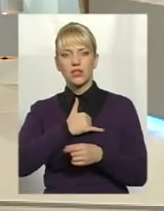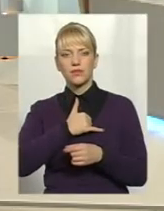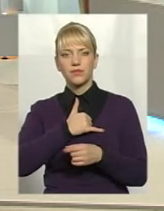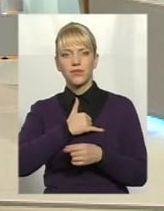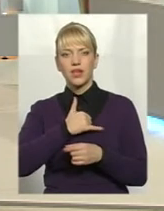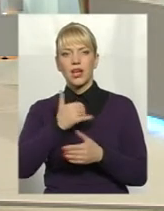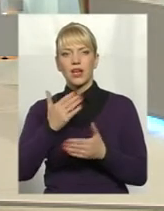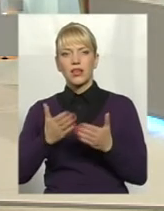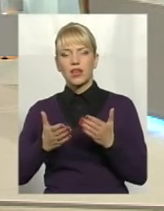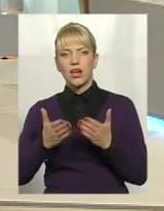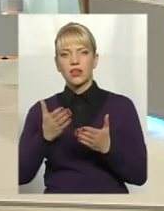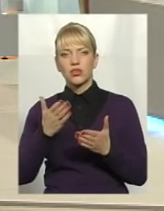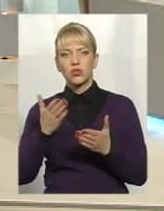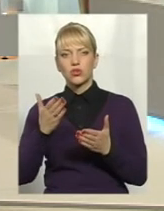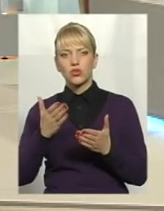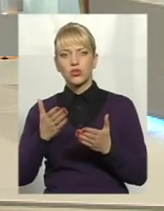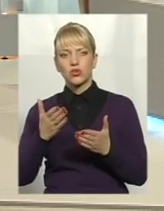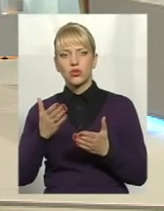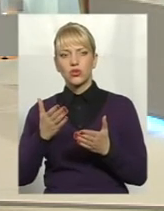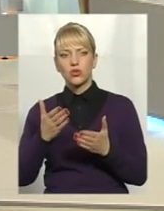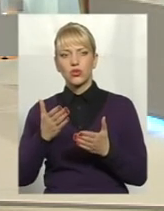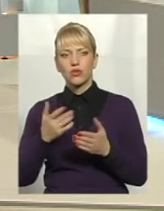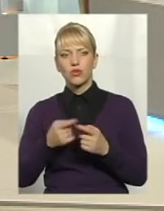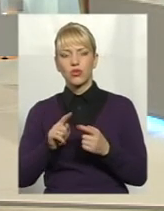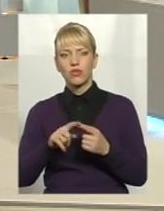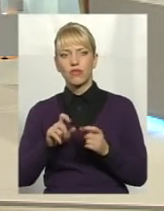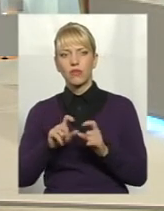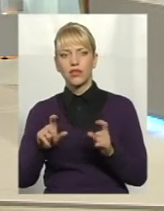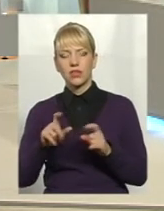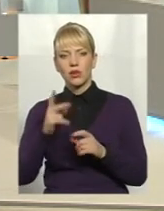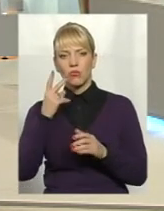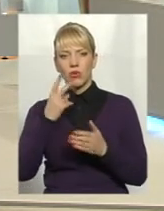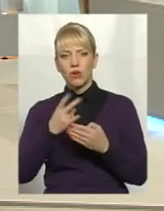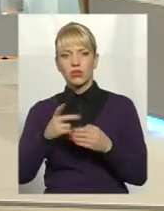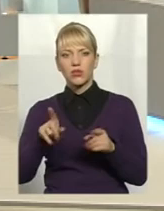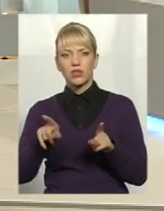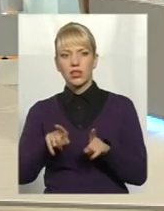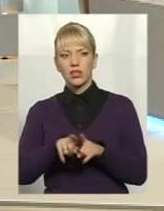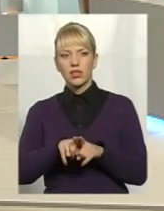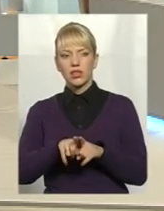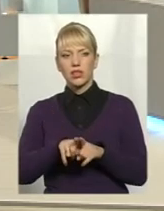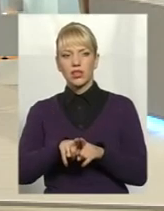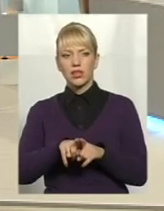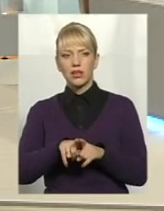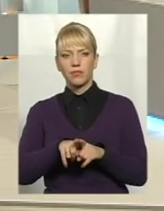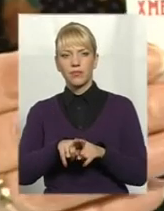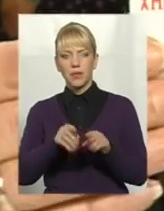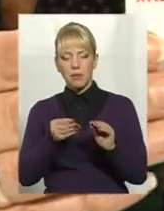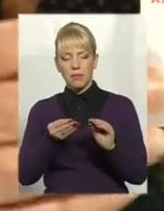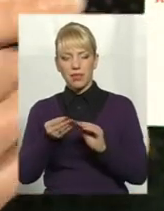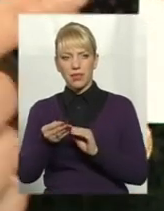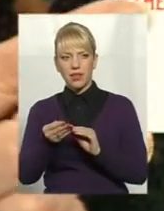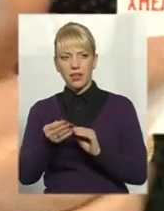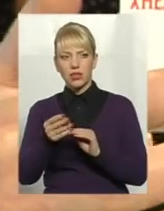Якщо вони в магазині побачать підкладку під цінник,